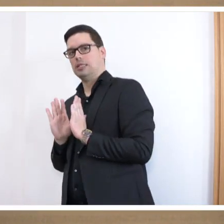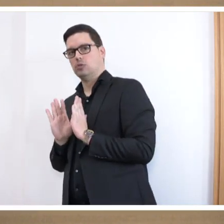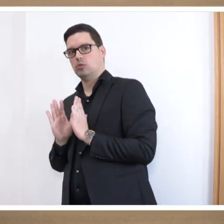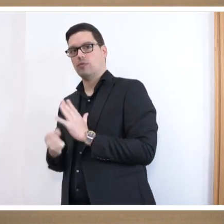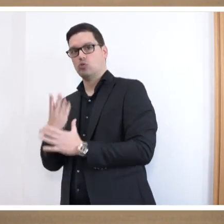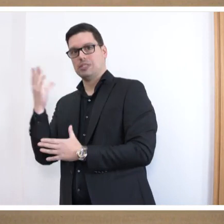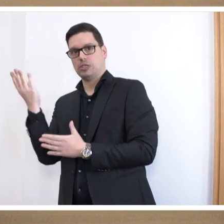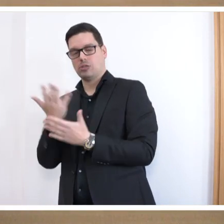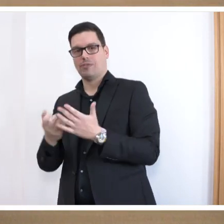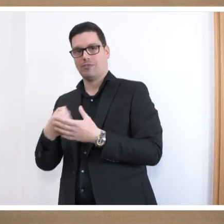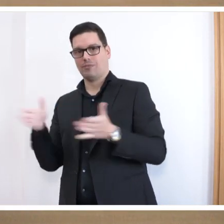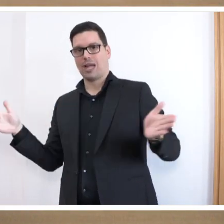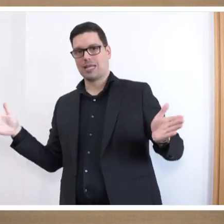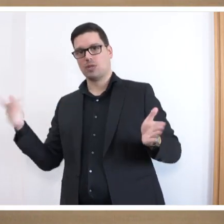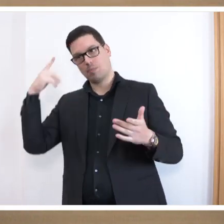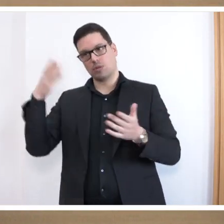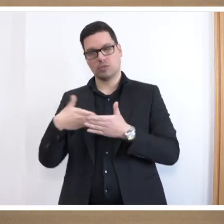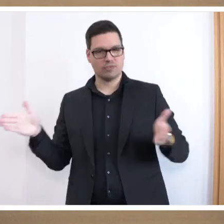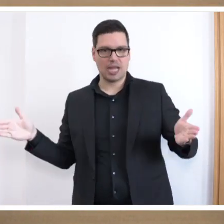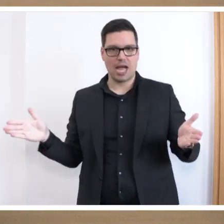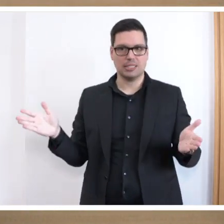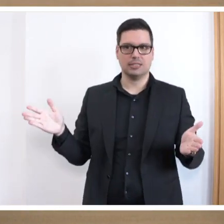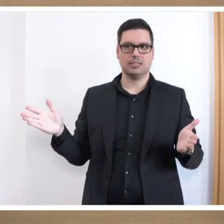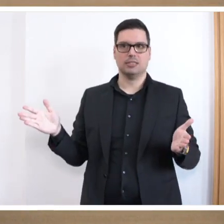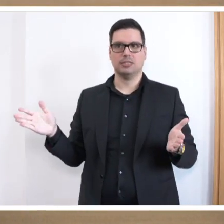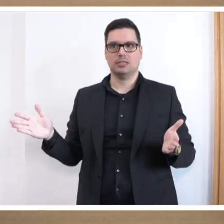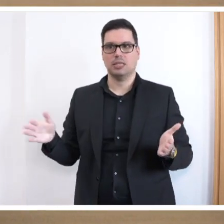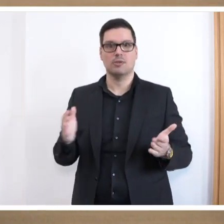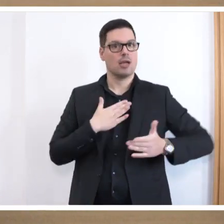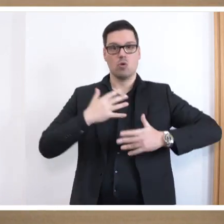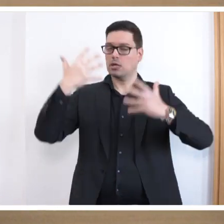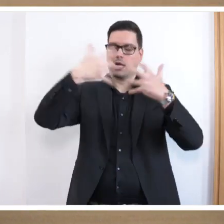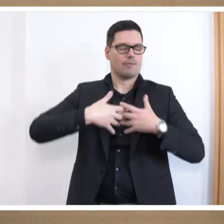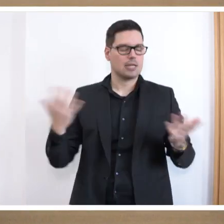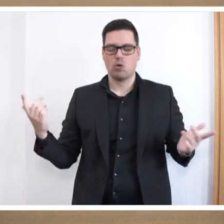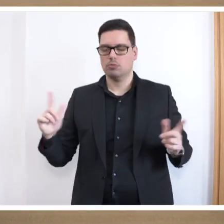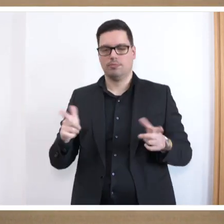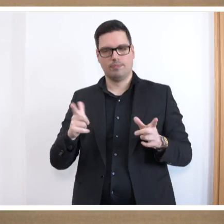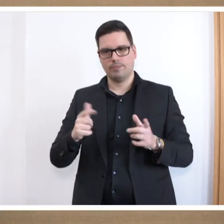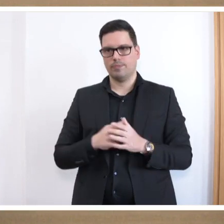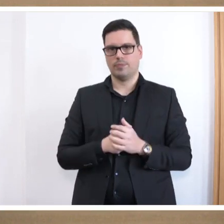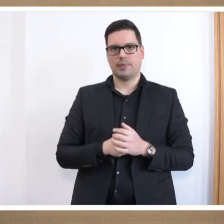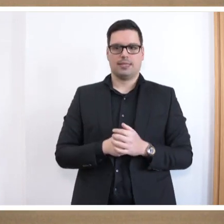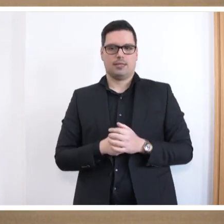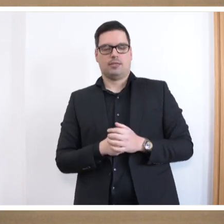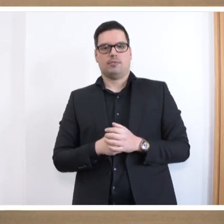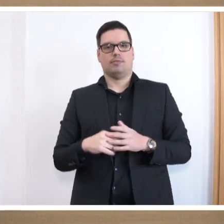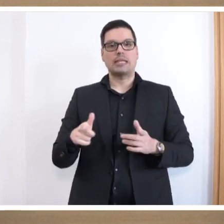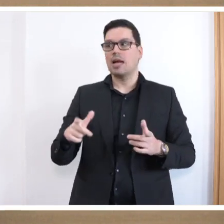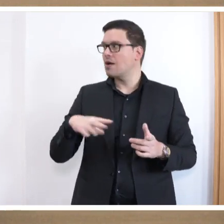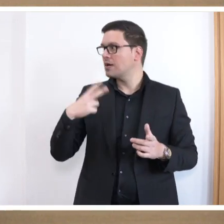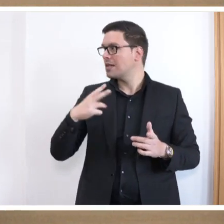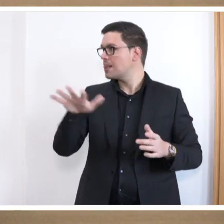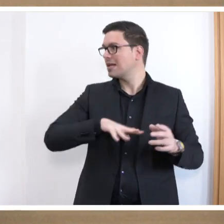künstlerische Freiheit und Meinungsfreiheit meistern kann. Und wir haben das Vertrauen auch nicht. Wir haben zumindest erwartet, dass die Landesregierung